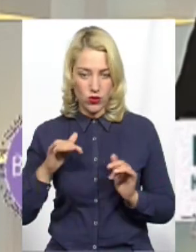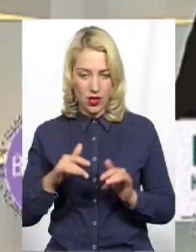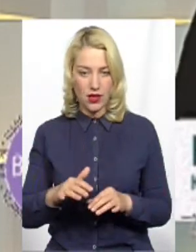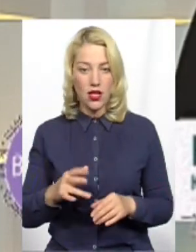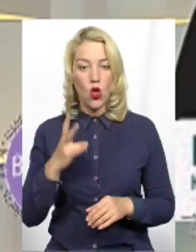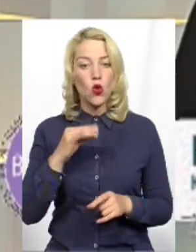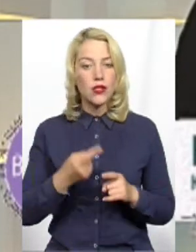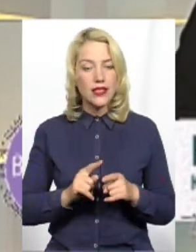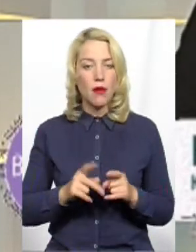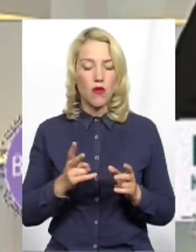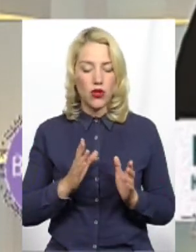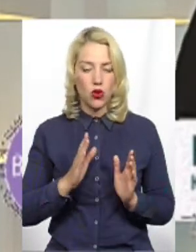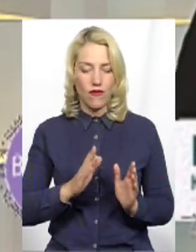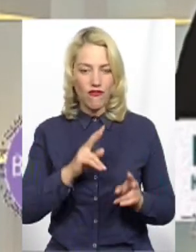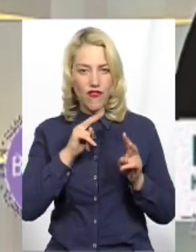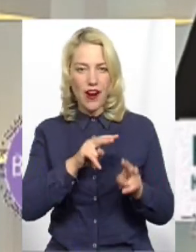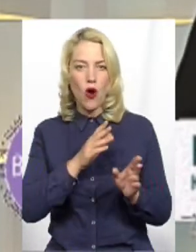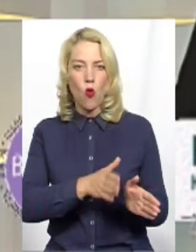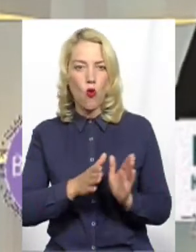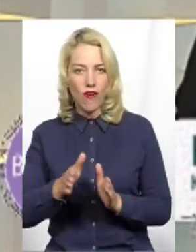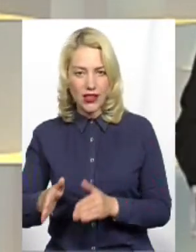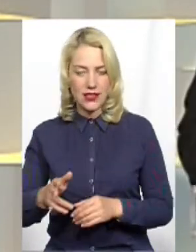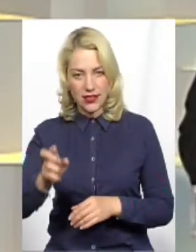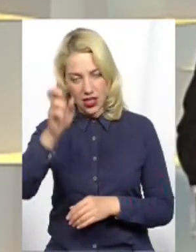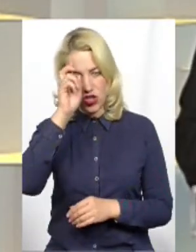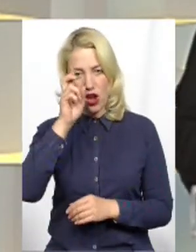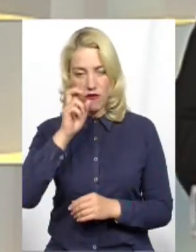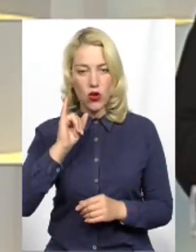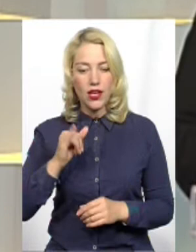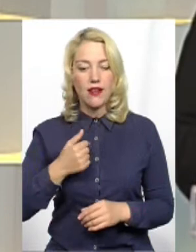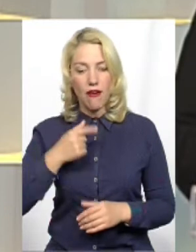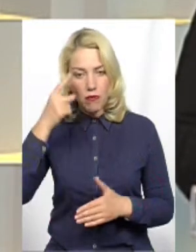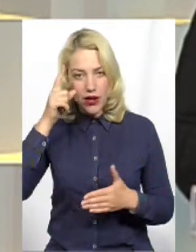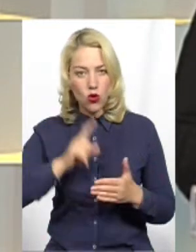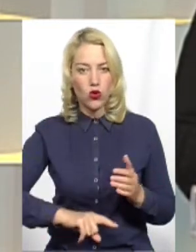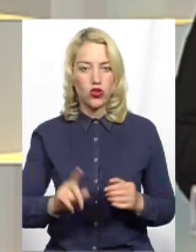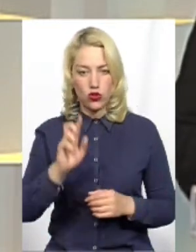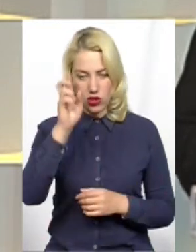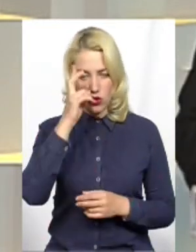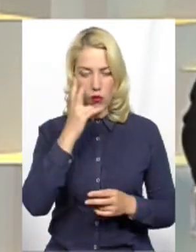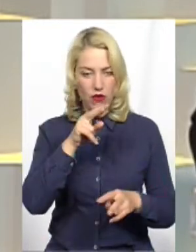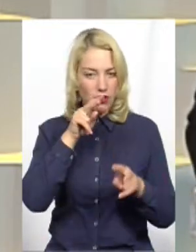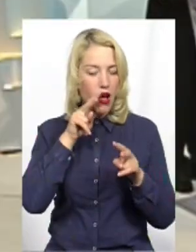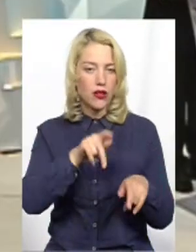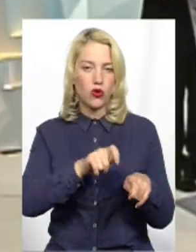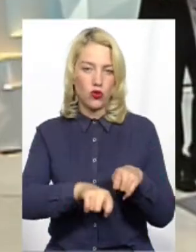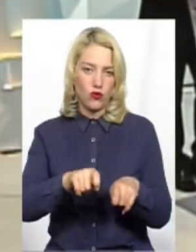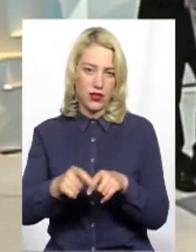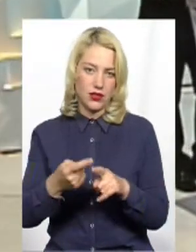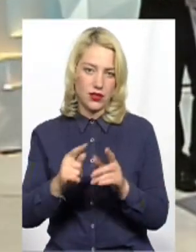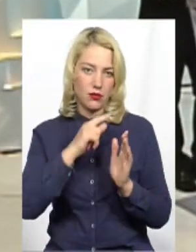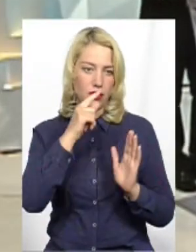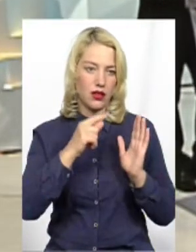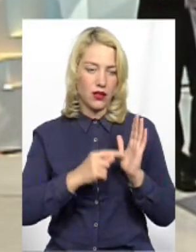державою. І я впенний, переконаний, на моє глибоке переконання, держава мусить регулювати дане питання. Дякую за відповідь.